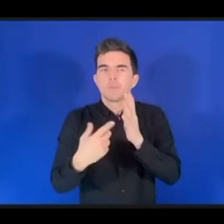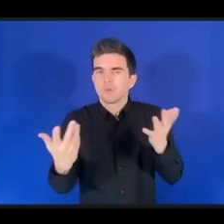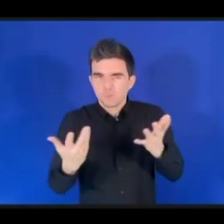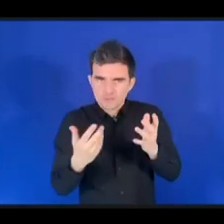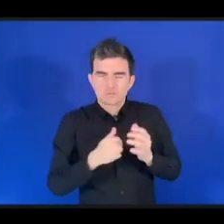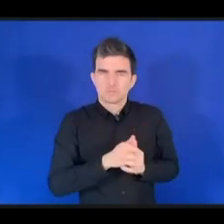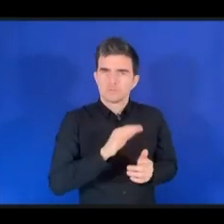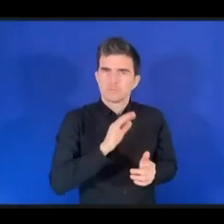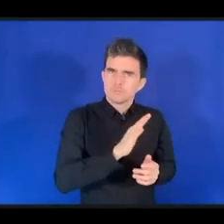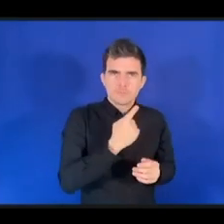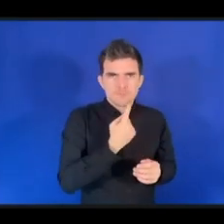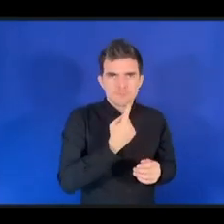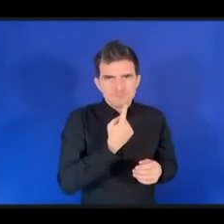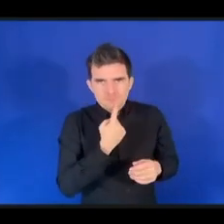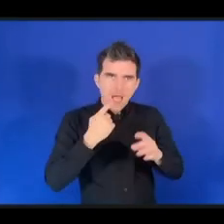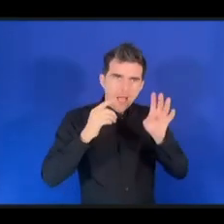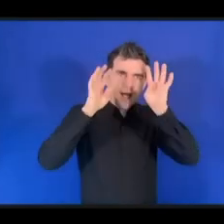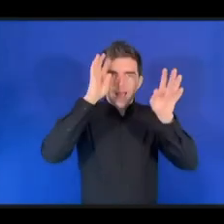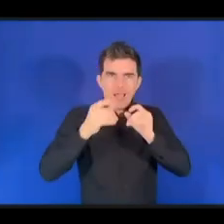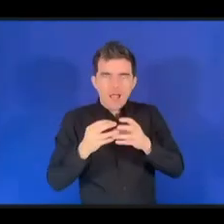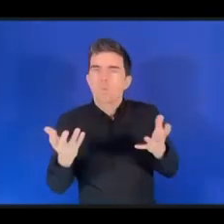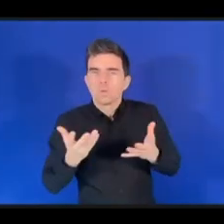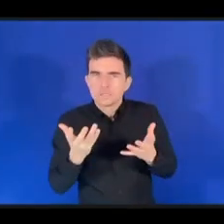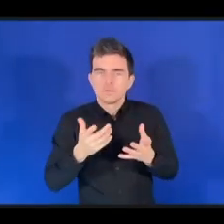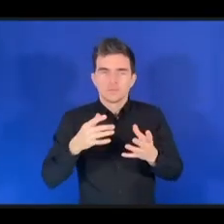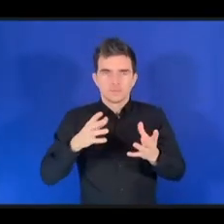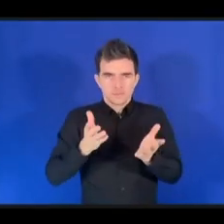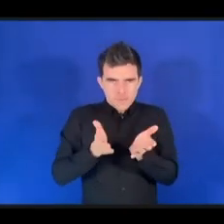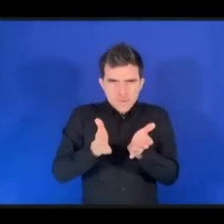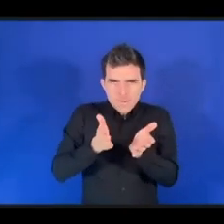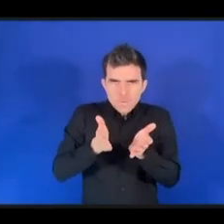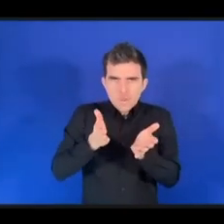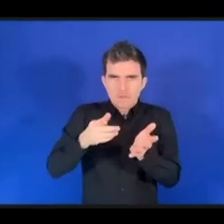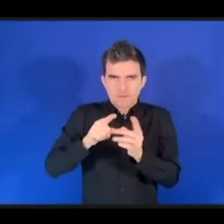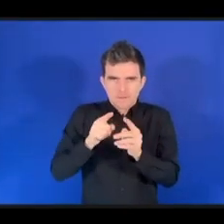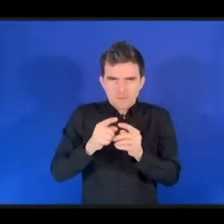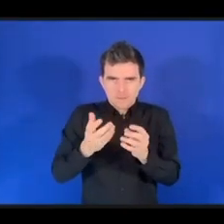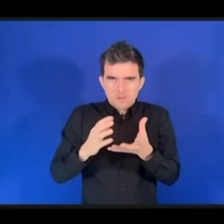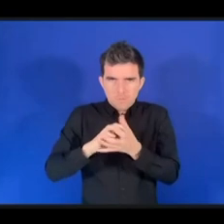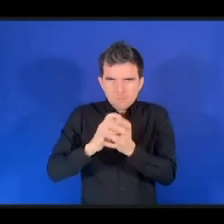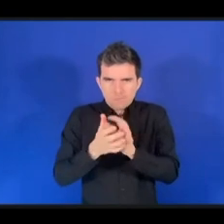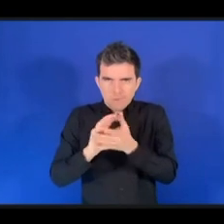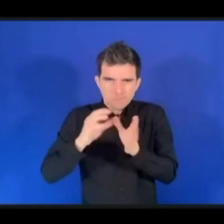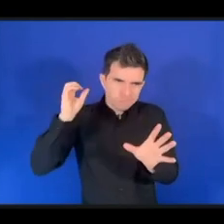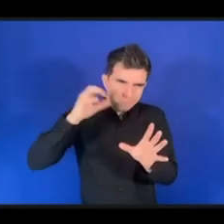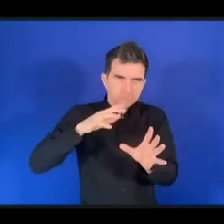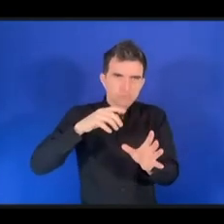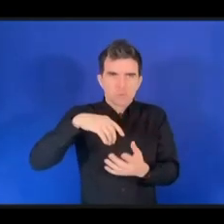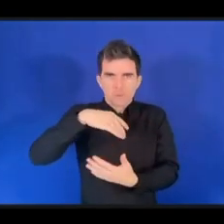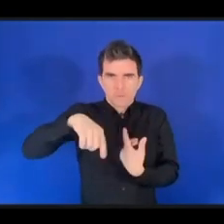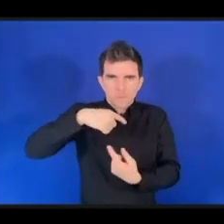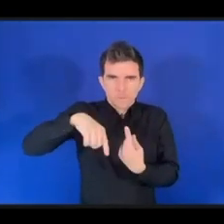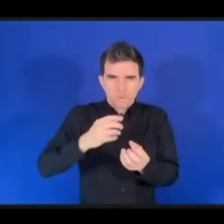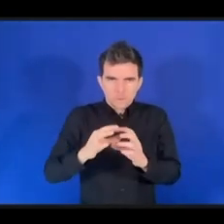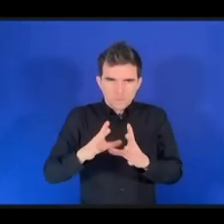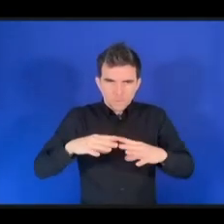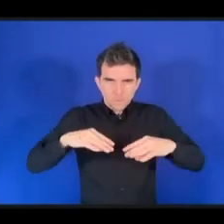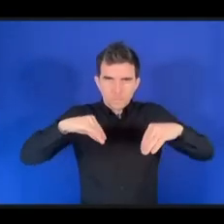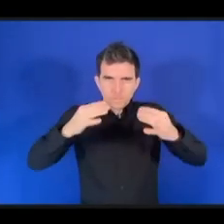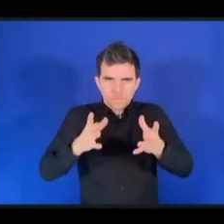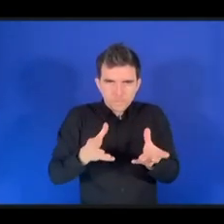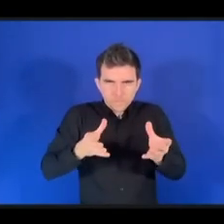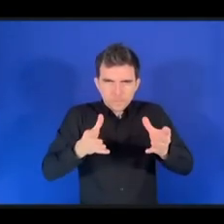продукции, такое, например, как керамическая продукция, существует и